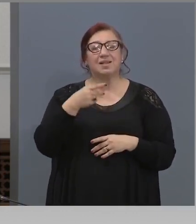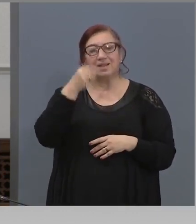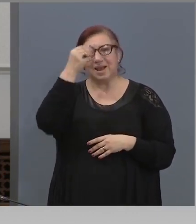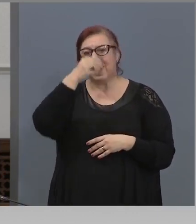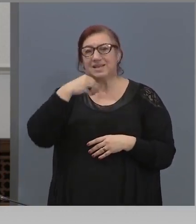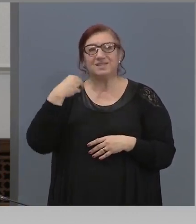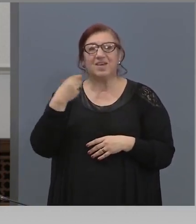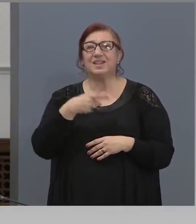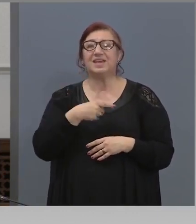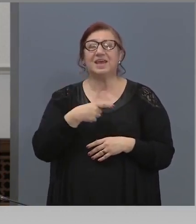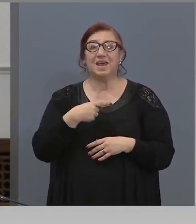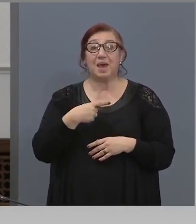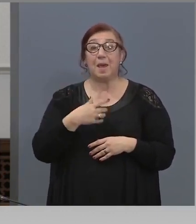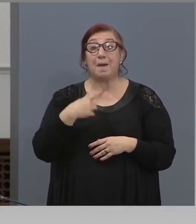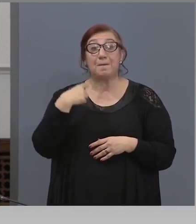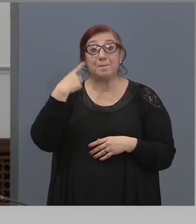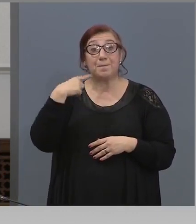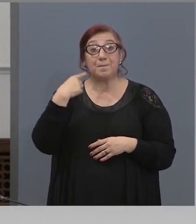Микрофончето, ако виж.